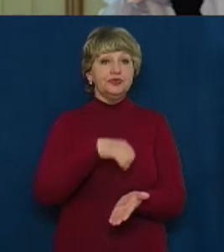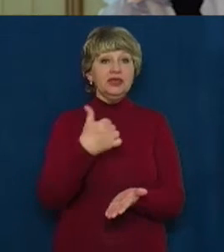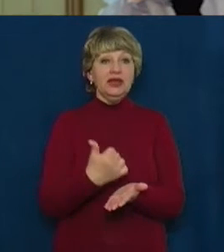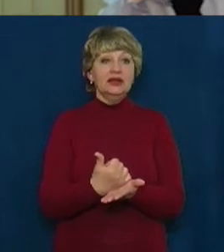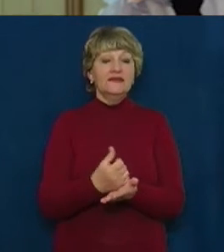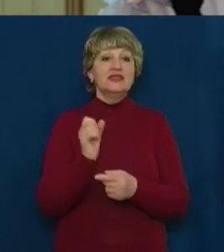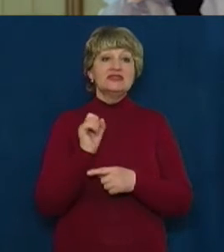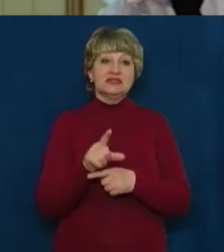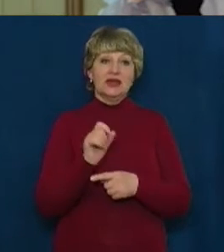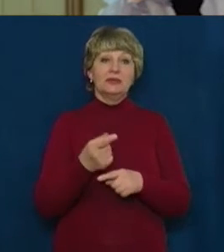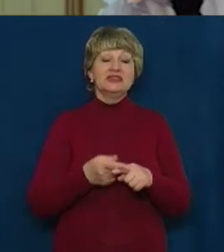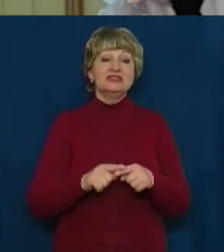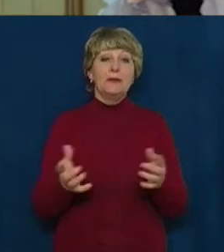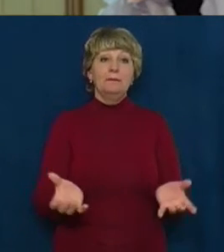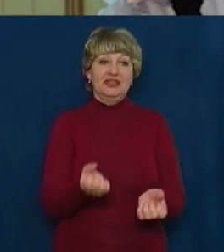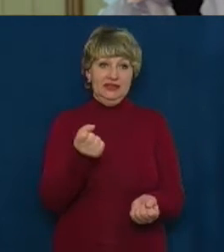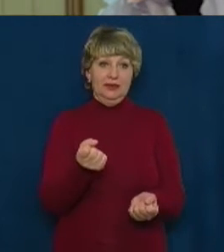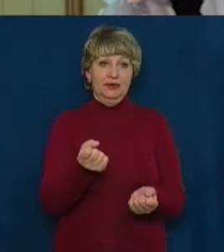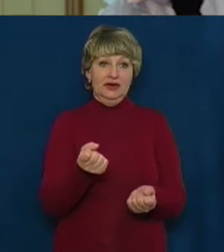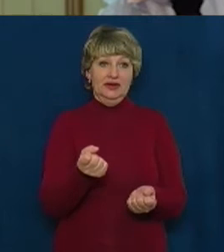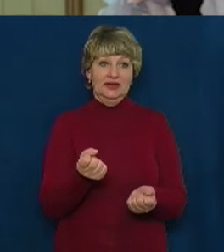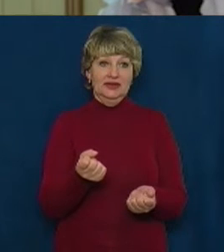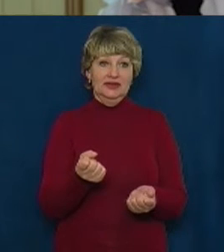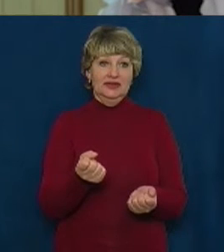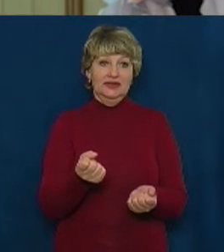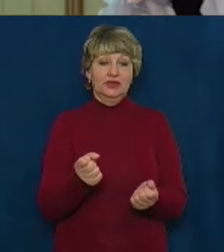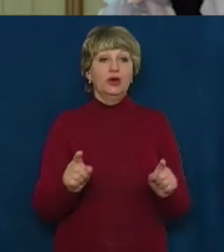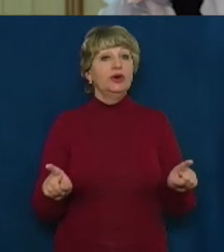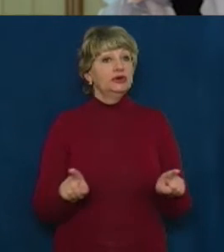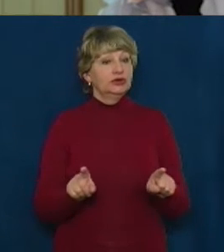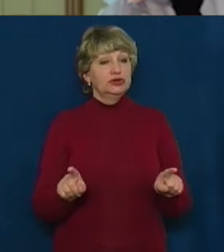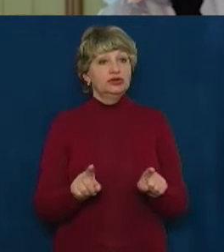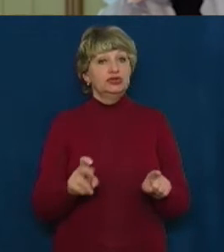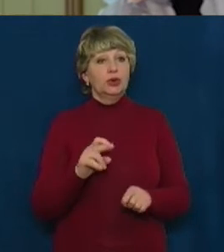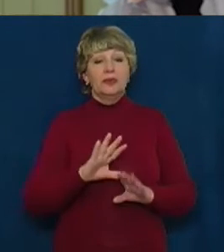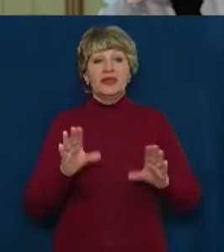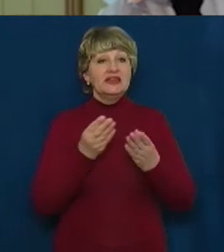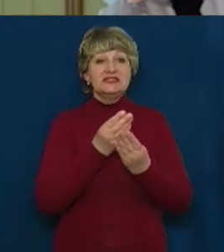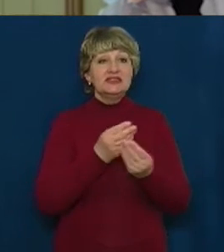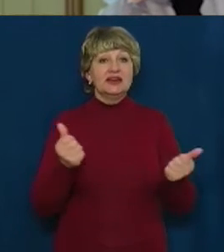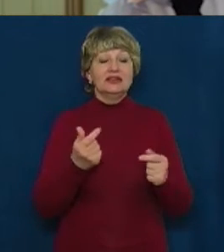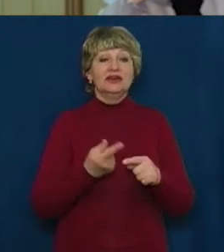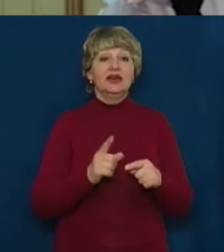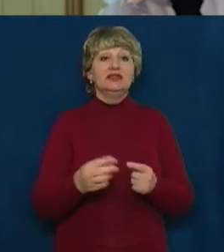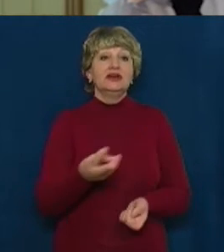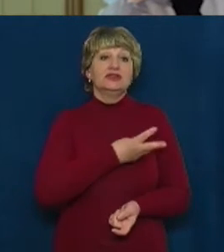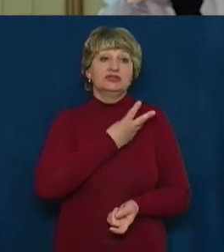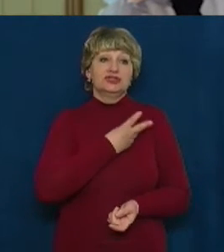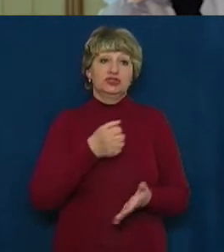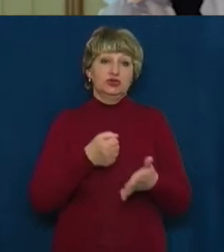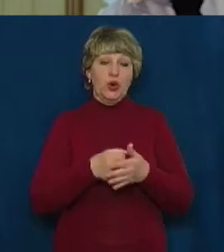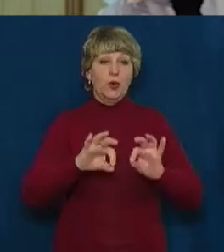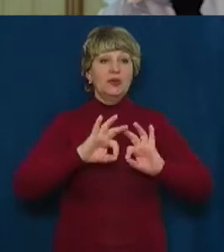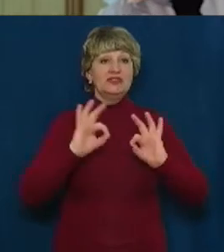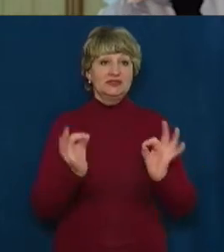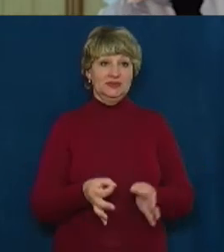це підтримка. Тобто, щоб не зникала оця жага до мистецтва у